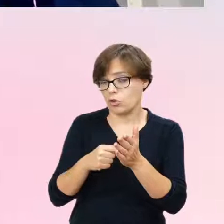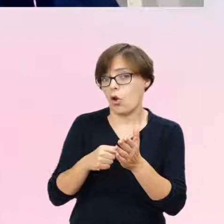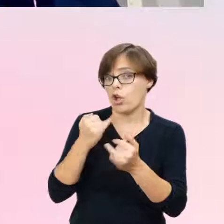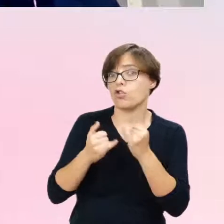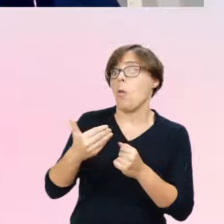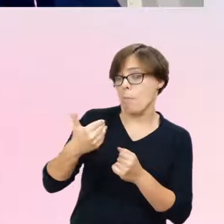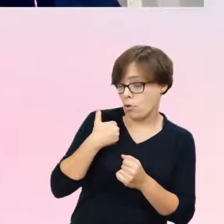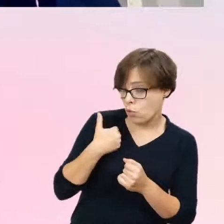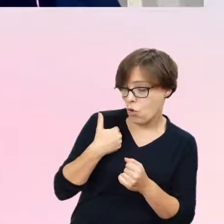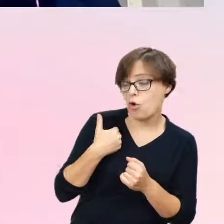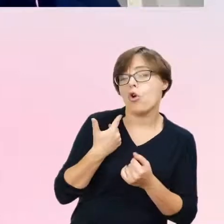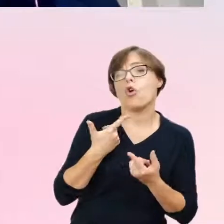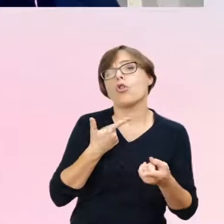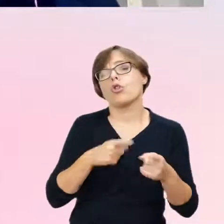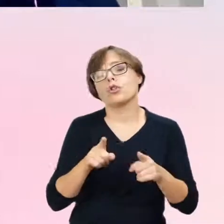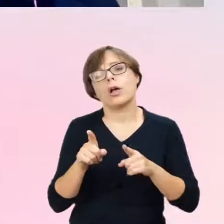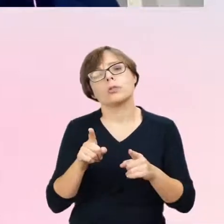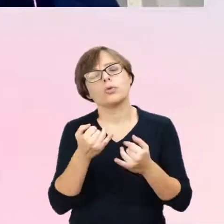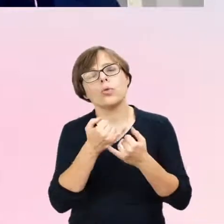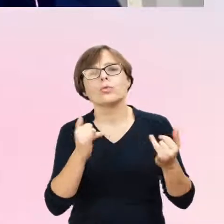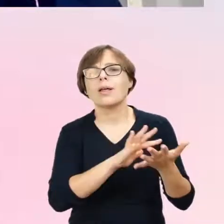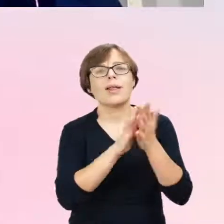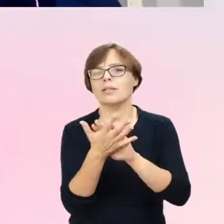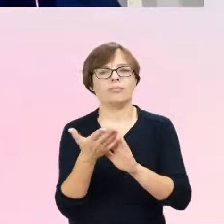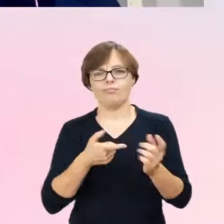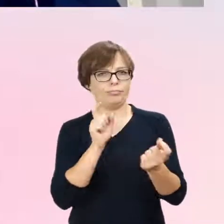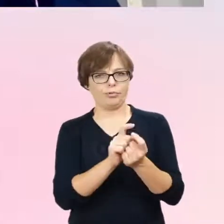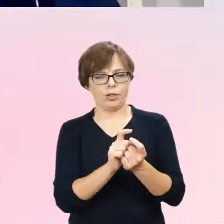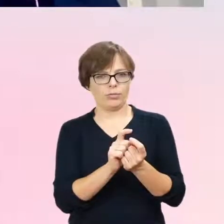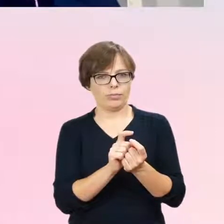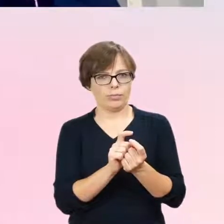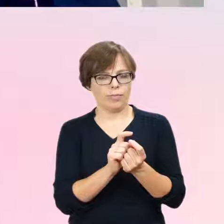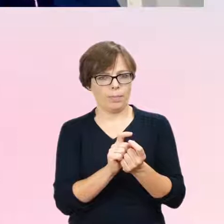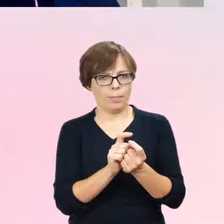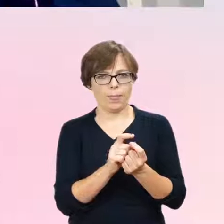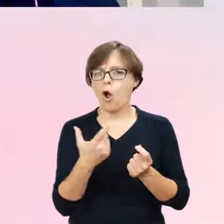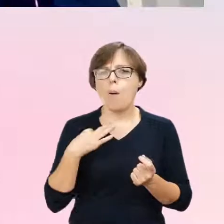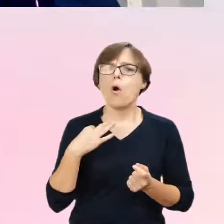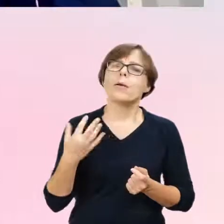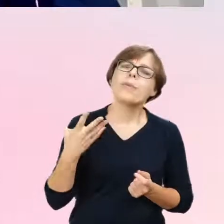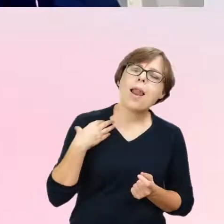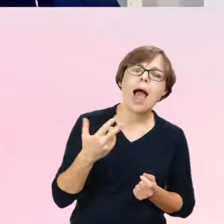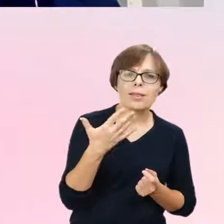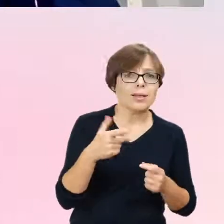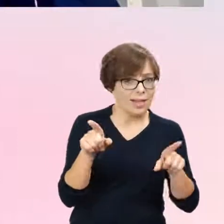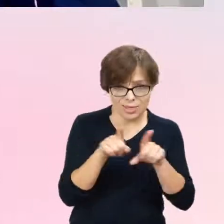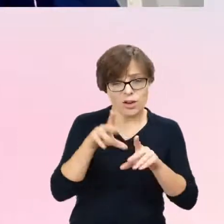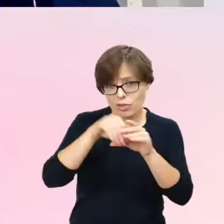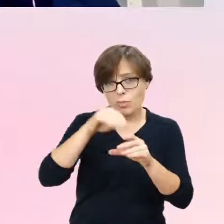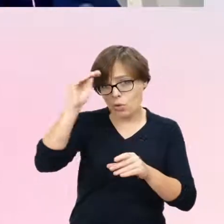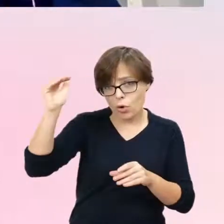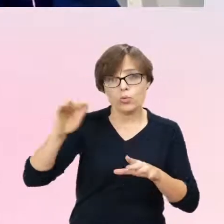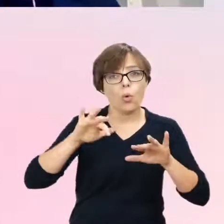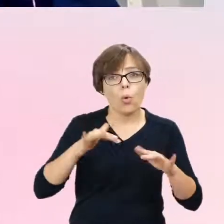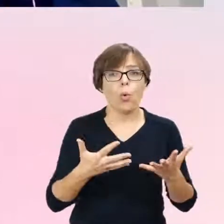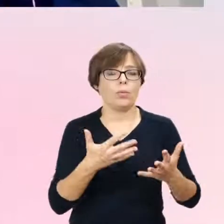kwestii związanych z tranzycją, niezależnie od wieku. Także u osób dorosłych. Także osoba, która